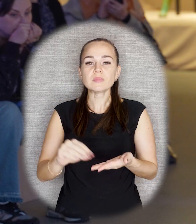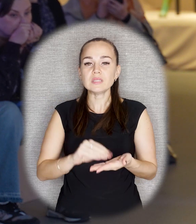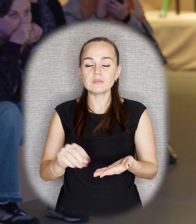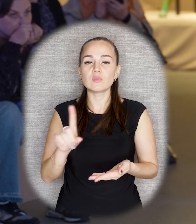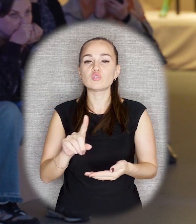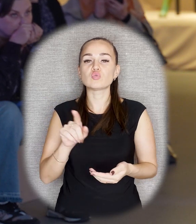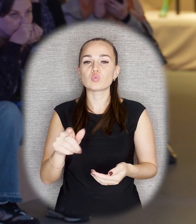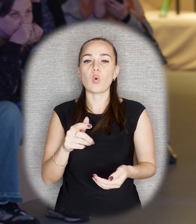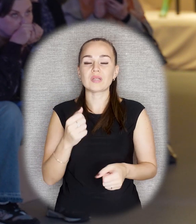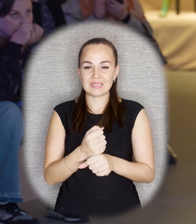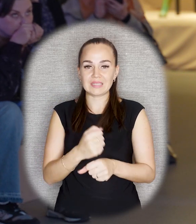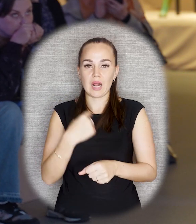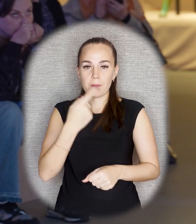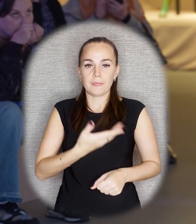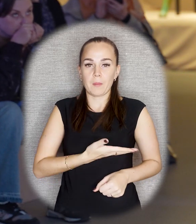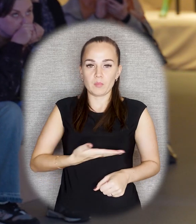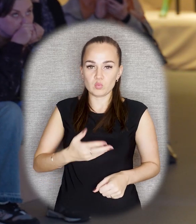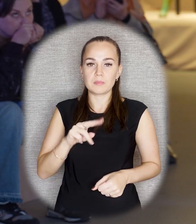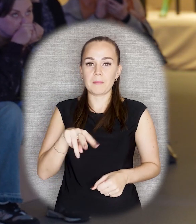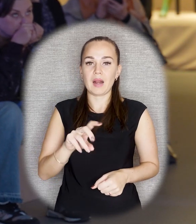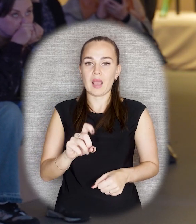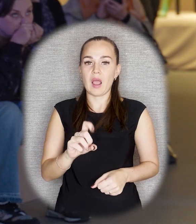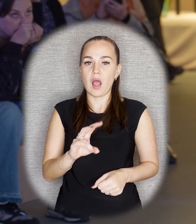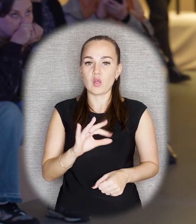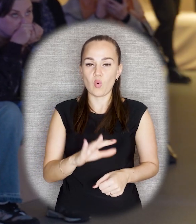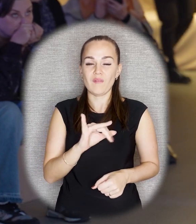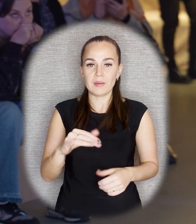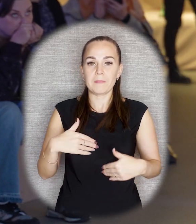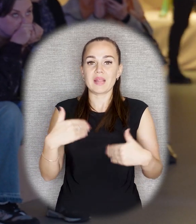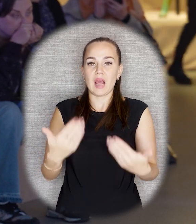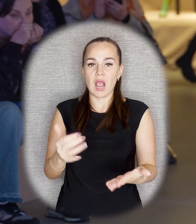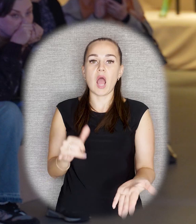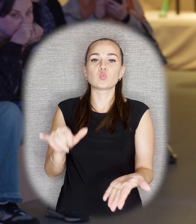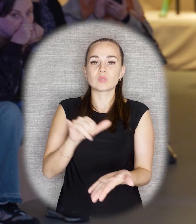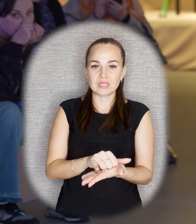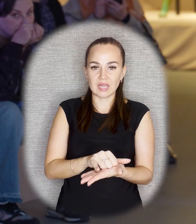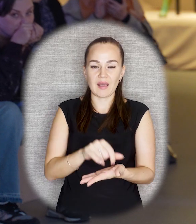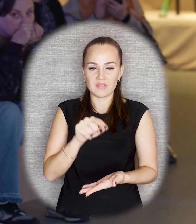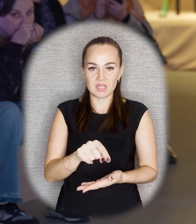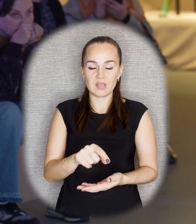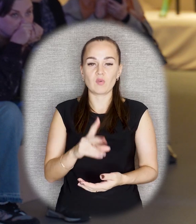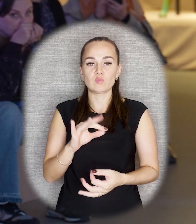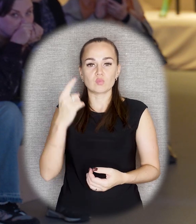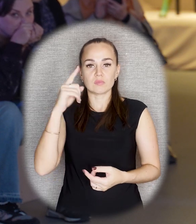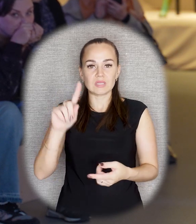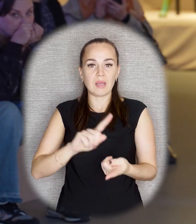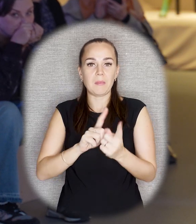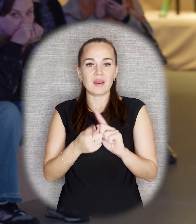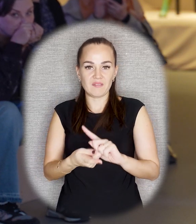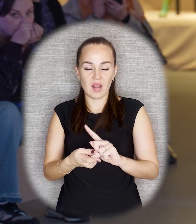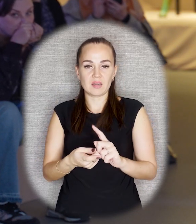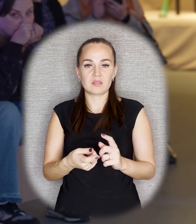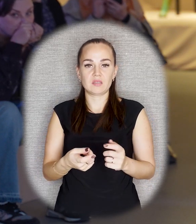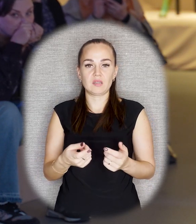о том, что он сделал бюст Плеханова и предлагает его к установке. Но как-то из бюста вся эта идея превратилась вот в такой